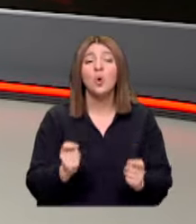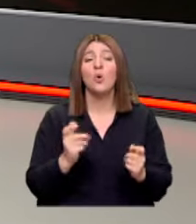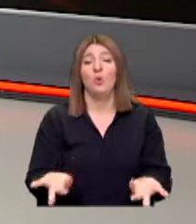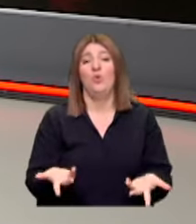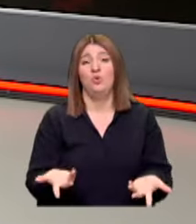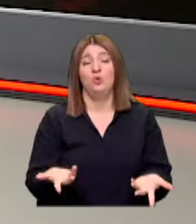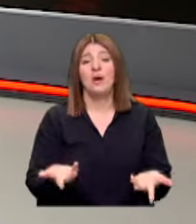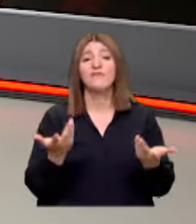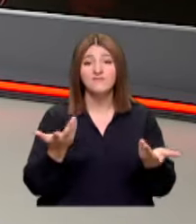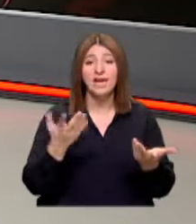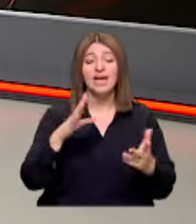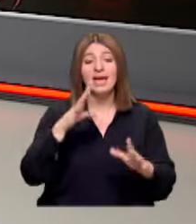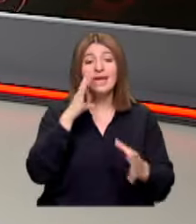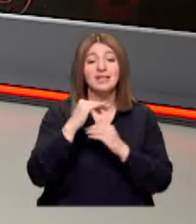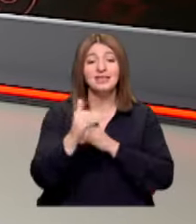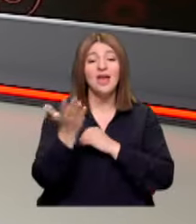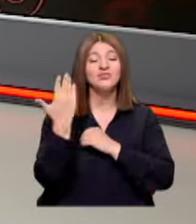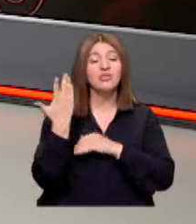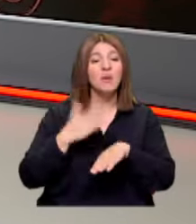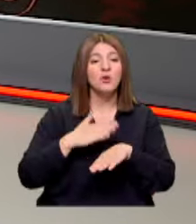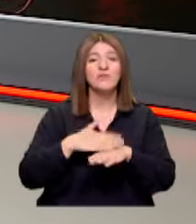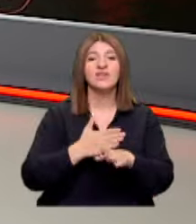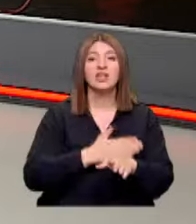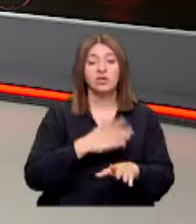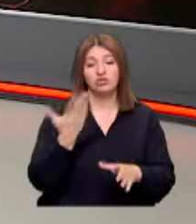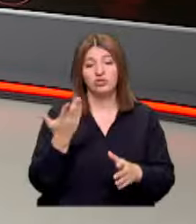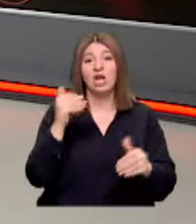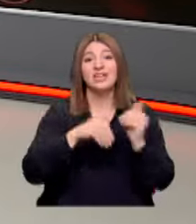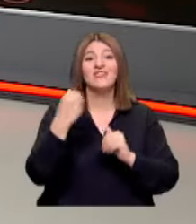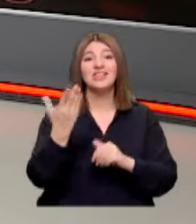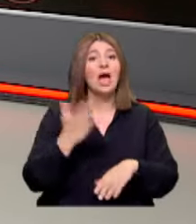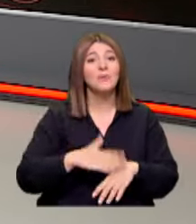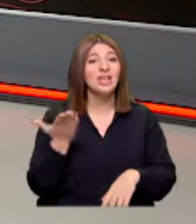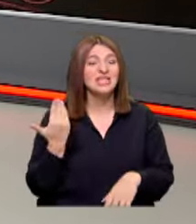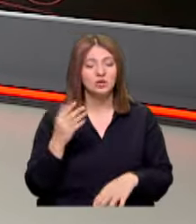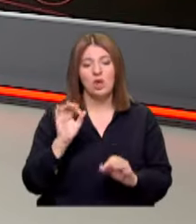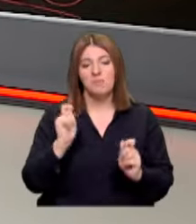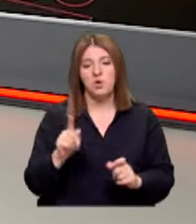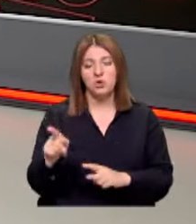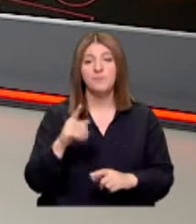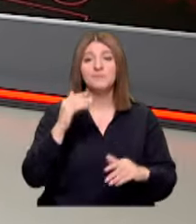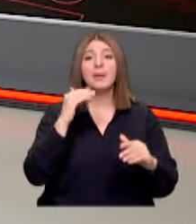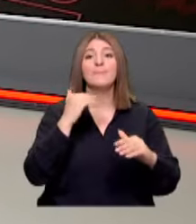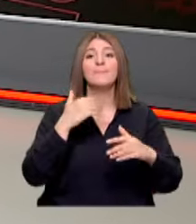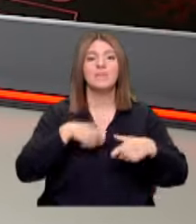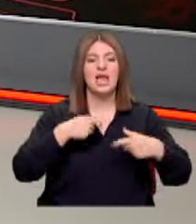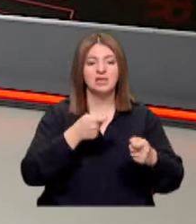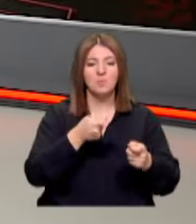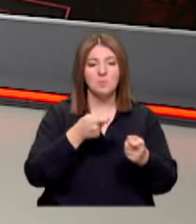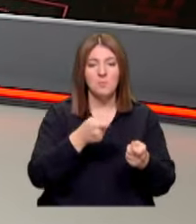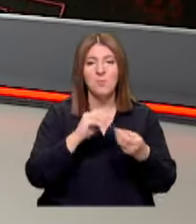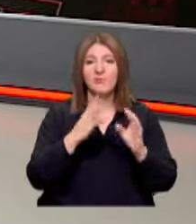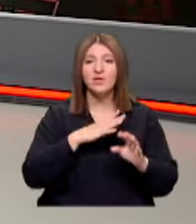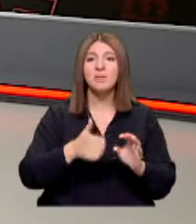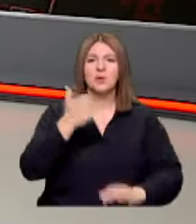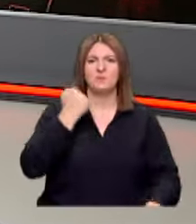Ve insanlar eskiden ne yapıyordu yurttaş eskiden seçmen eskiden ne yapıyordu şunu yapıyordu Milli eğitimde bir sorun varsa Milli